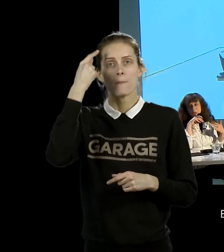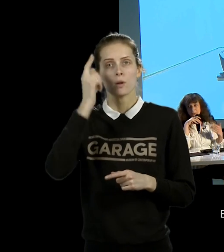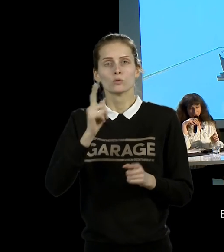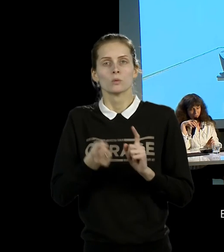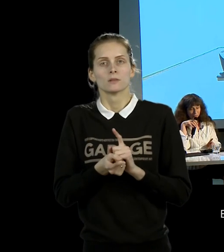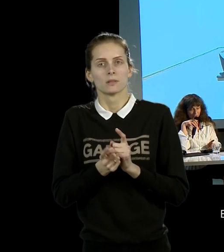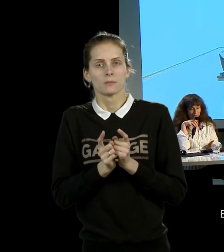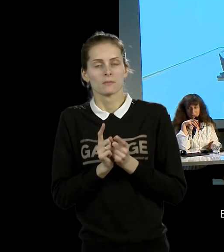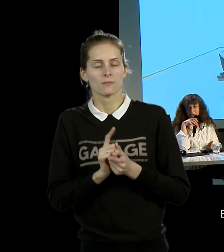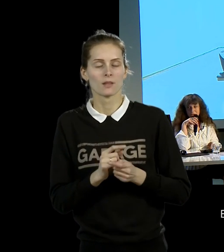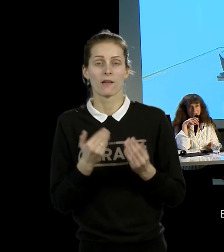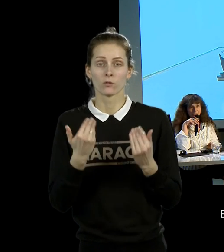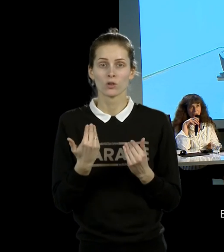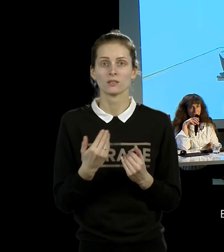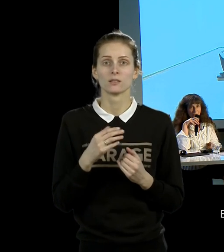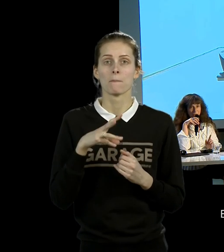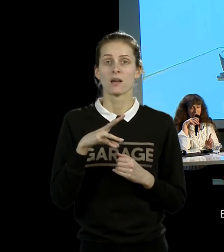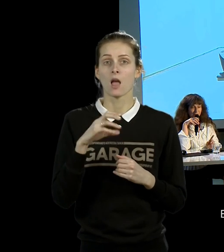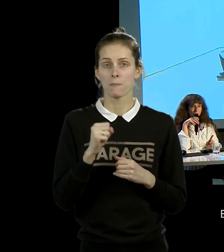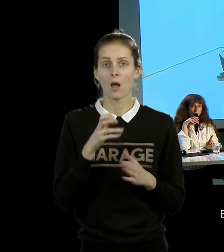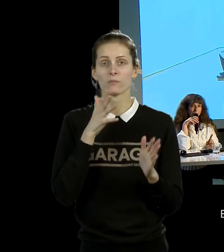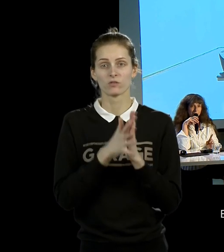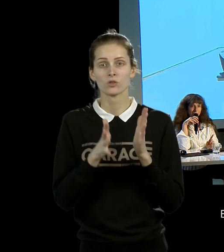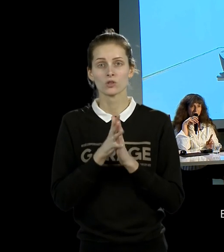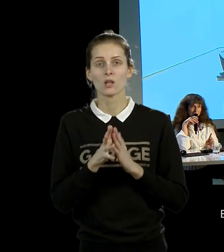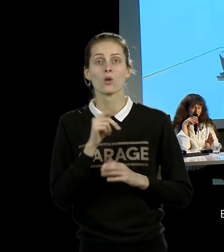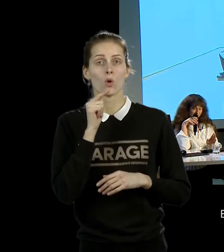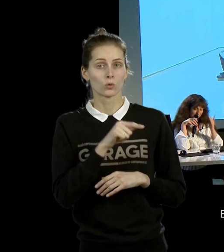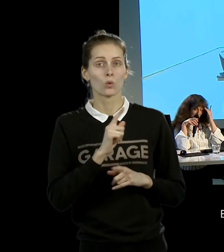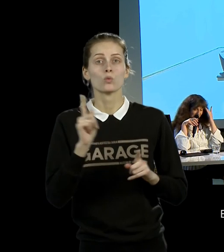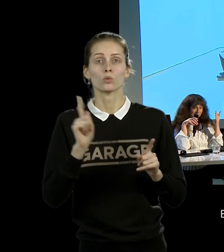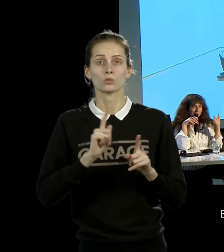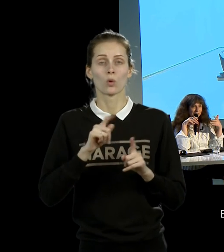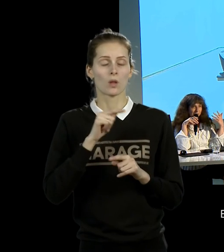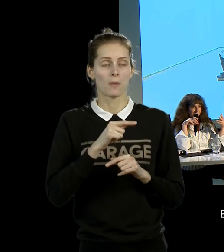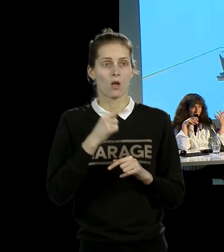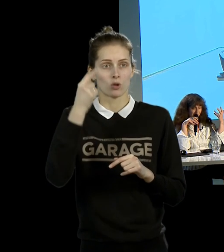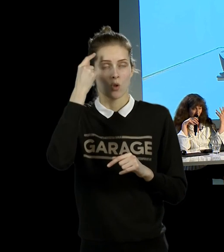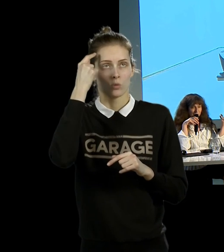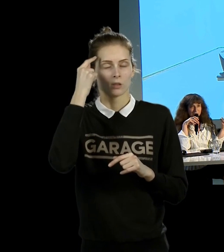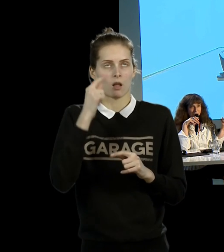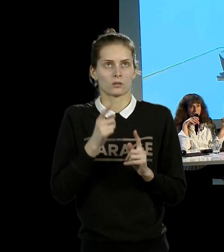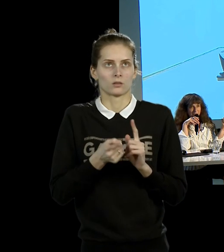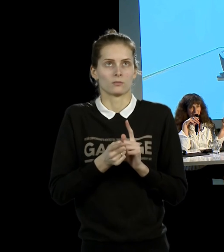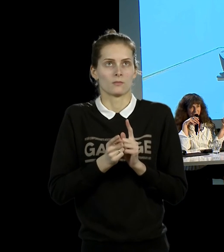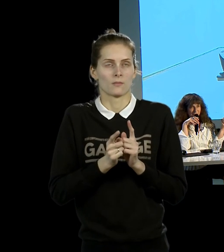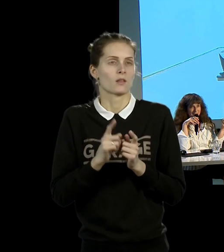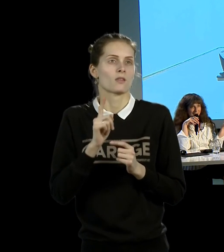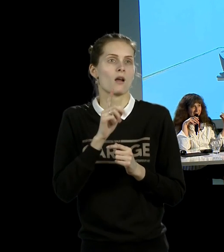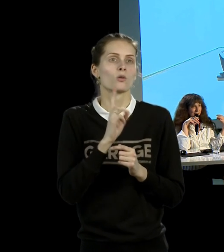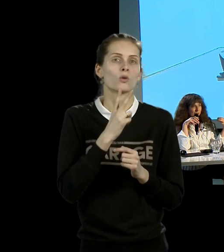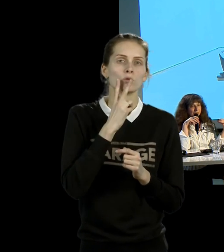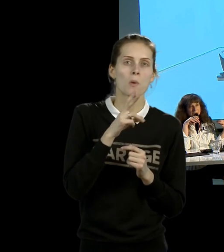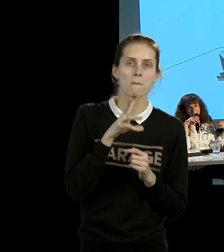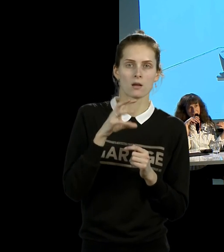немножко история про то, что Марина Абрамовича исследует то, что происходит в сознании людей, которые смотрят Марину Абрамовича.